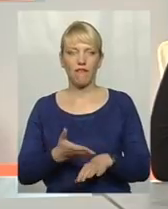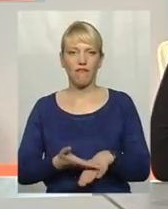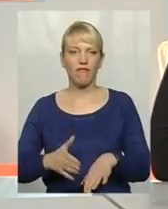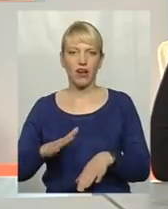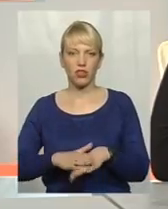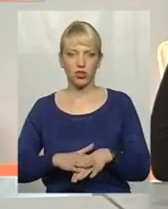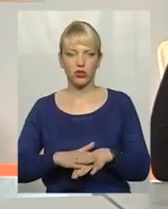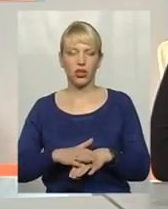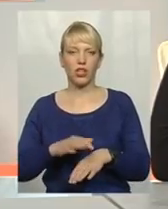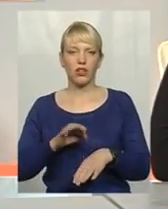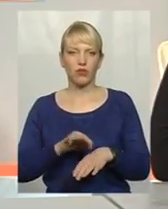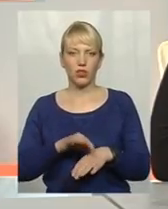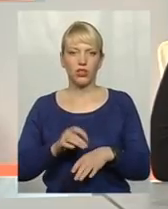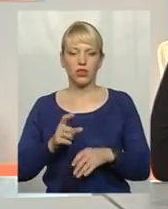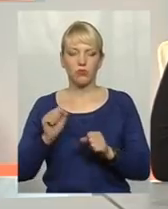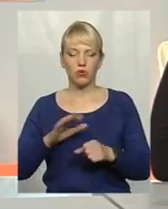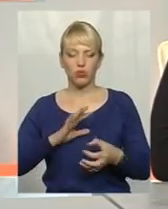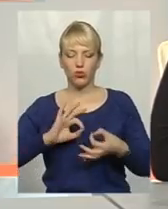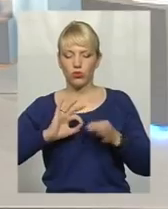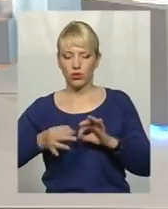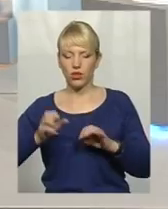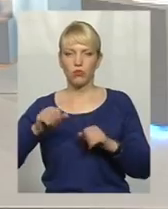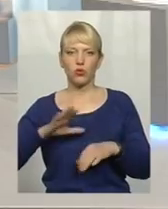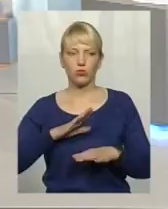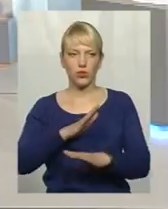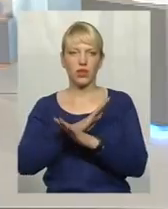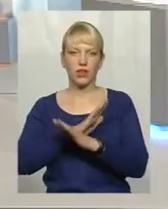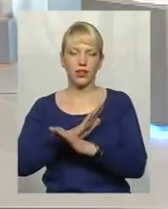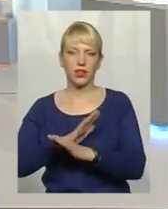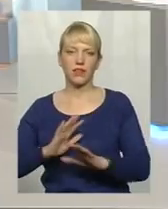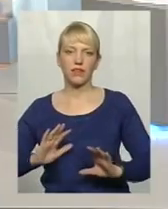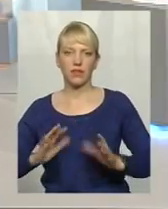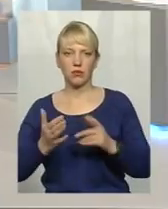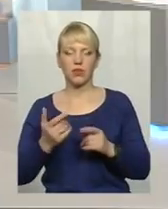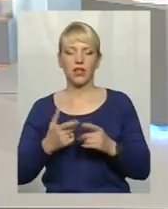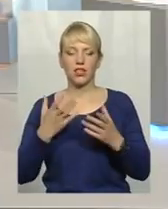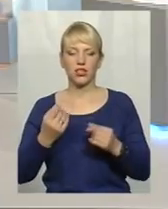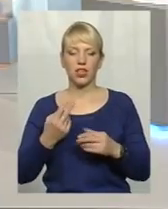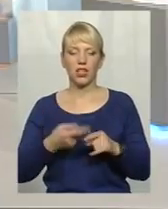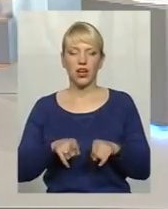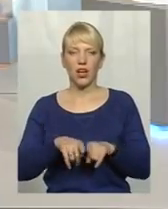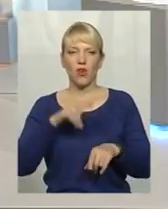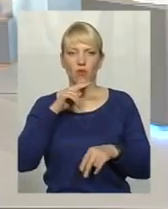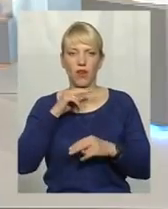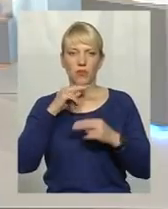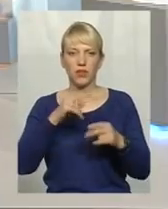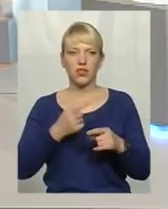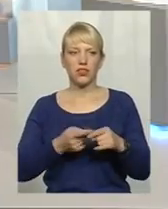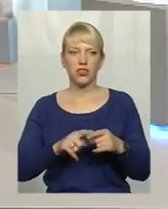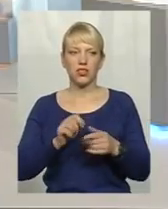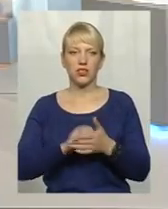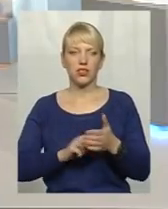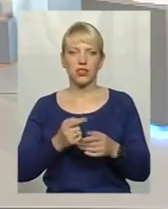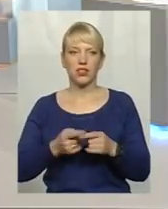може давати ускладнення, і можуть бути навіть летальні випадки. А ще така увага йому приділяється через те, що фактично ми